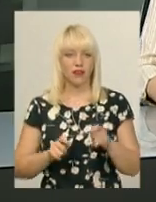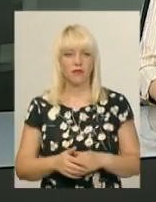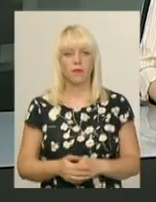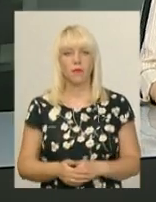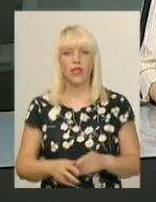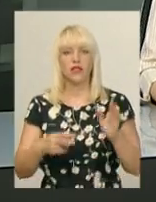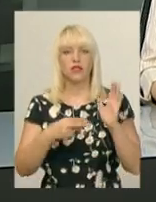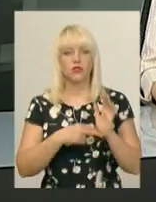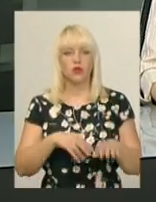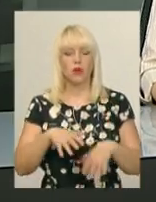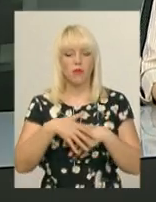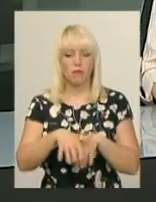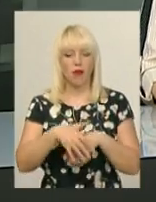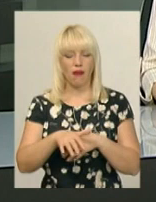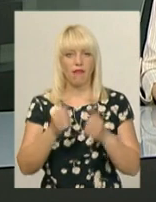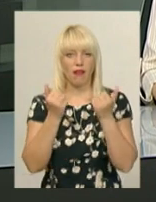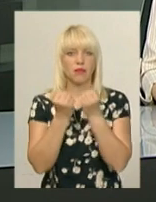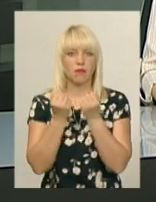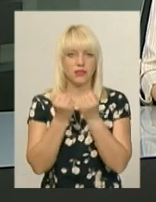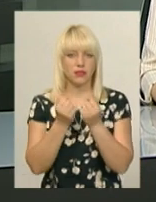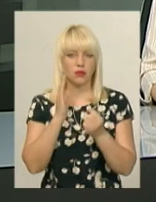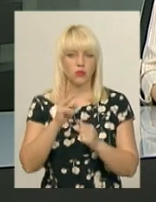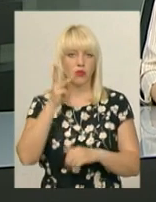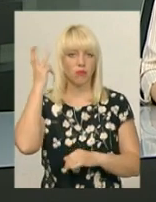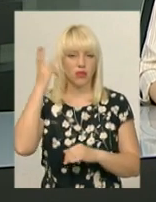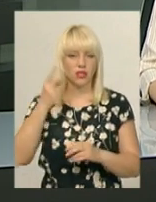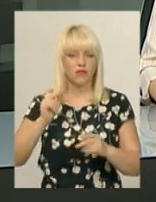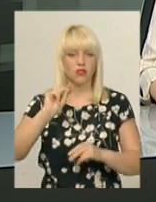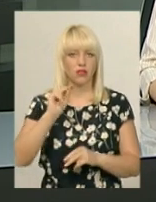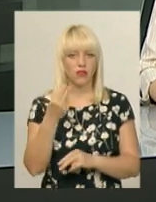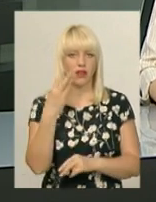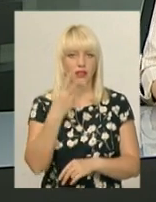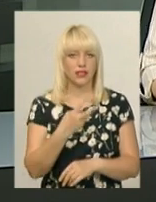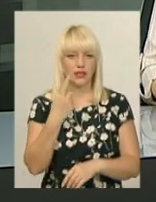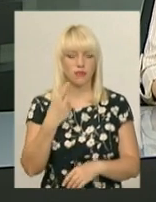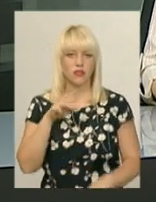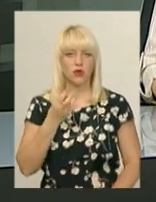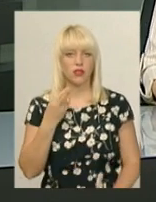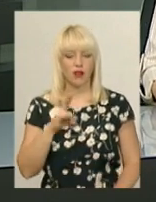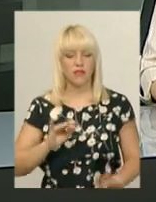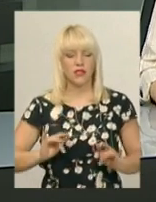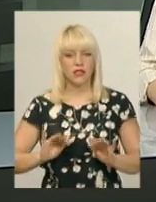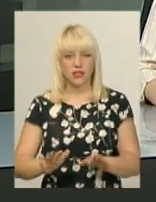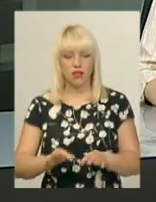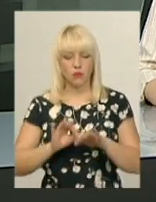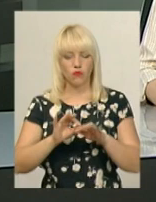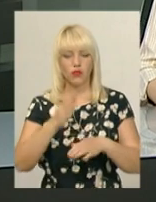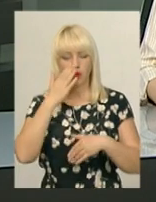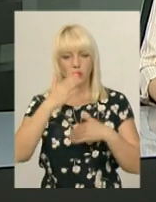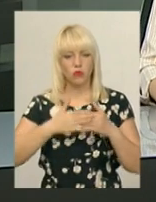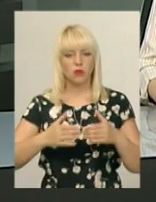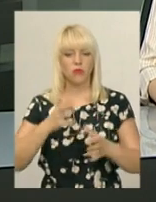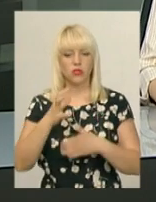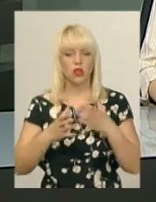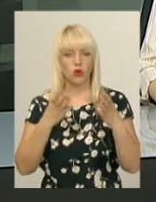Сьомий парад «Близнят» відбудеться у Хмельницькому у четверг, 31 травня. Захід проводять напередодні Міжнародного дня